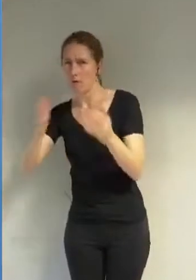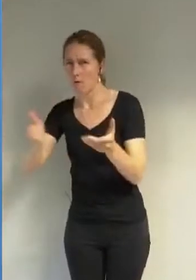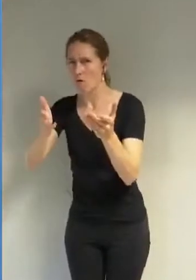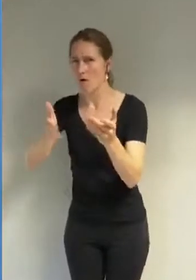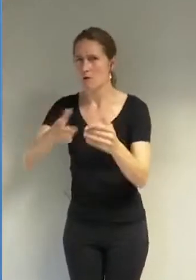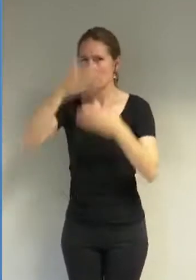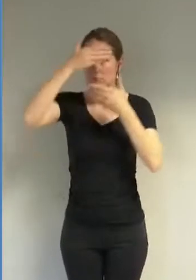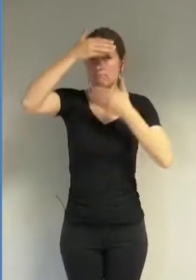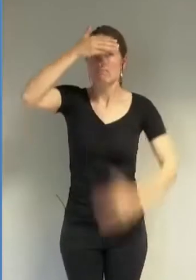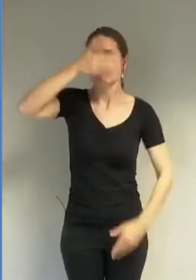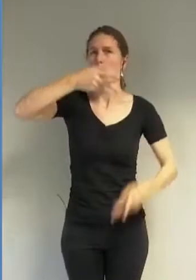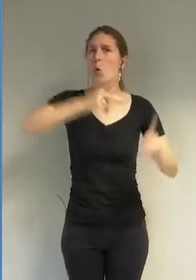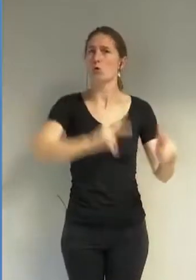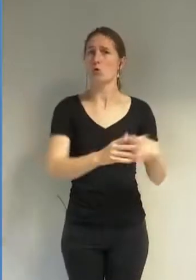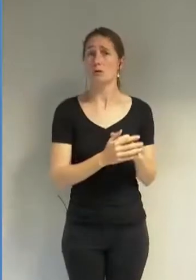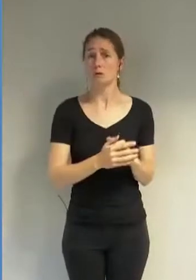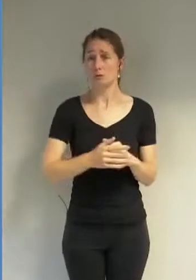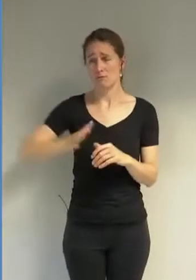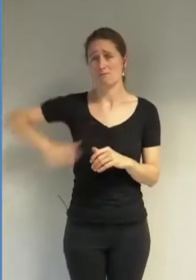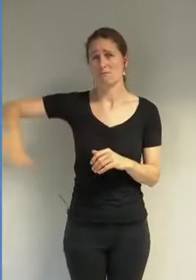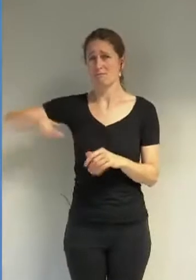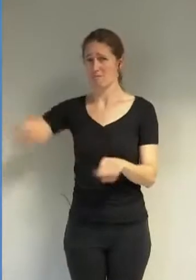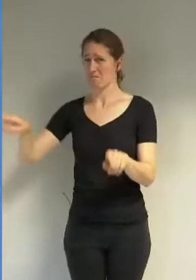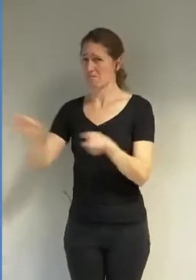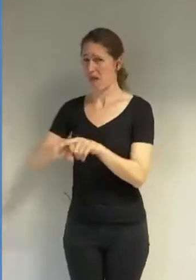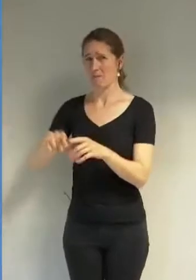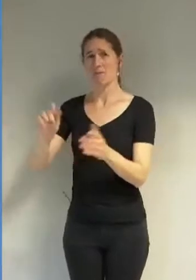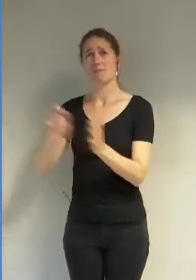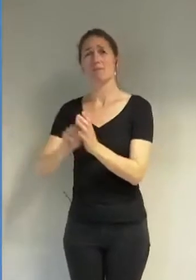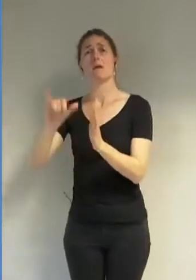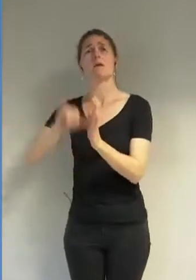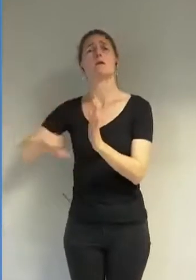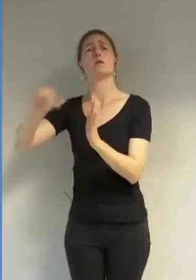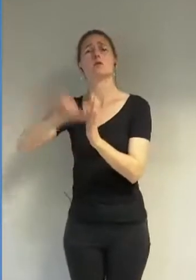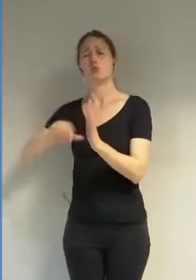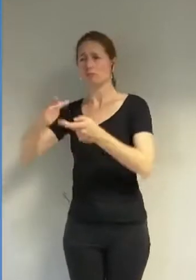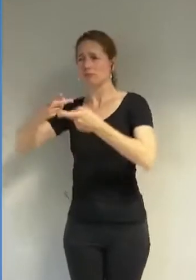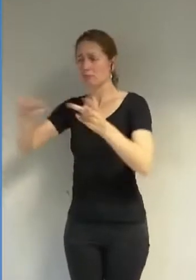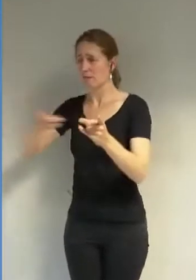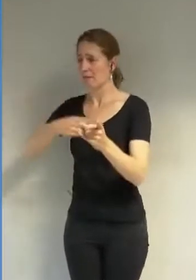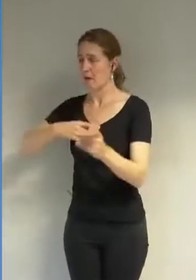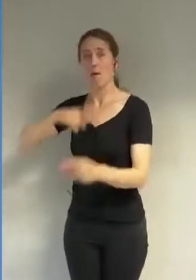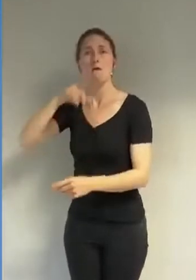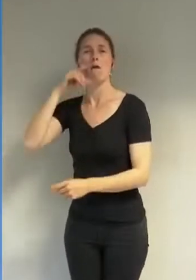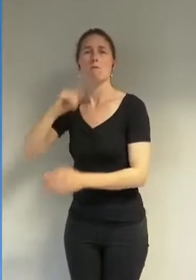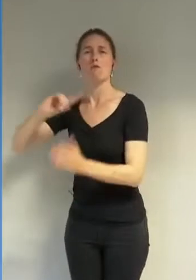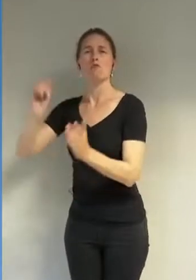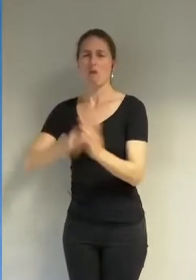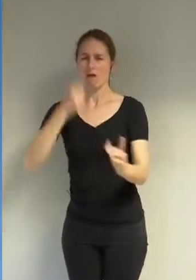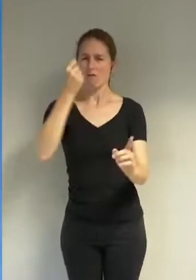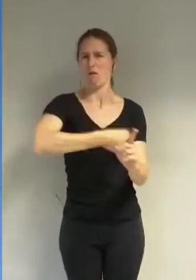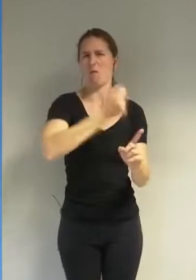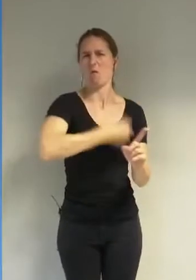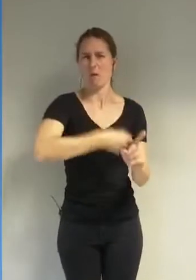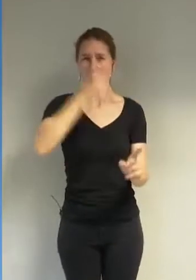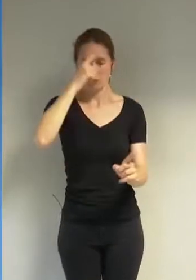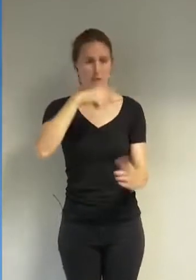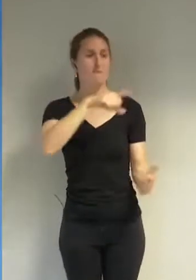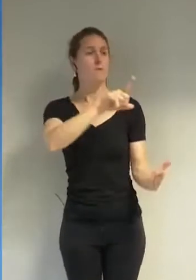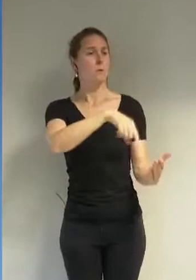qui expliquent sur des vidéos YouTube que les hommes peuvent tout à fait battre leurs femmes pour les corriger. Les mêmes.